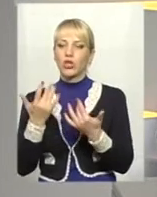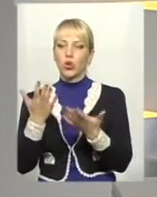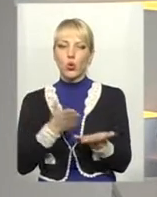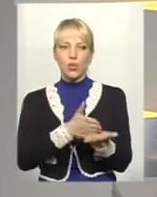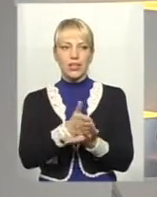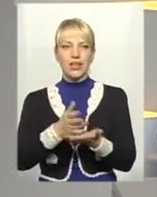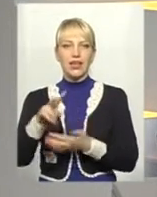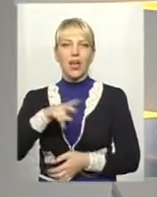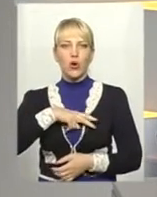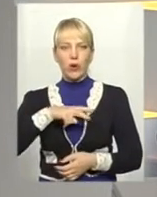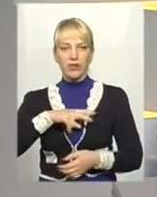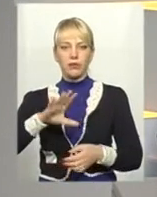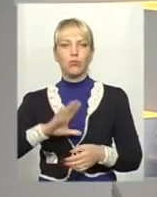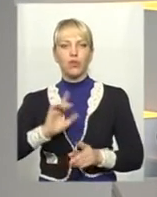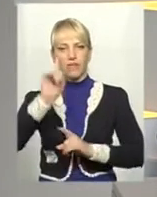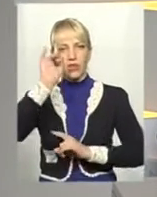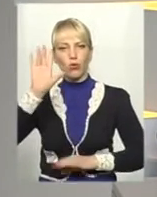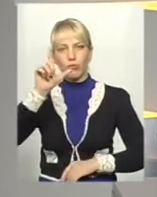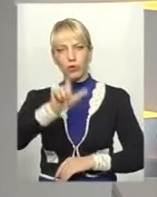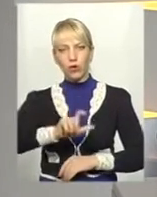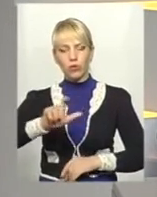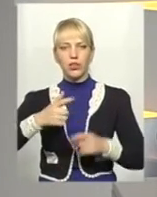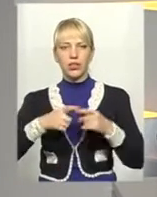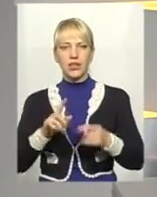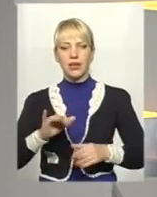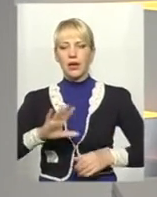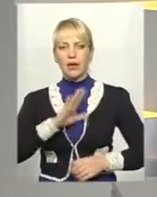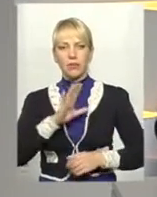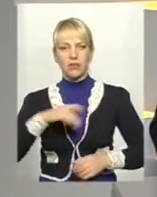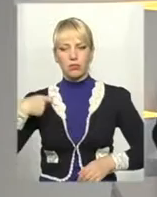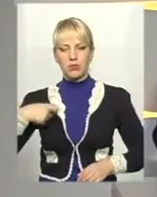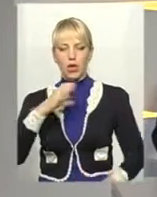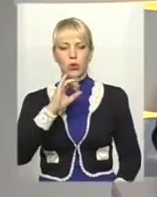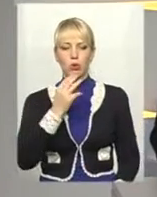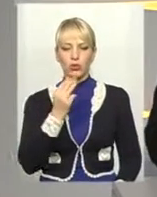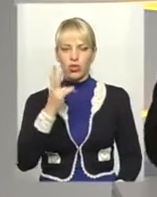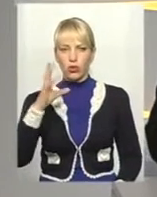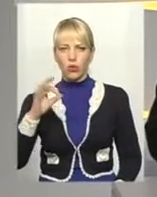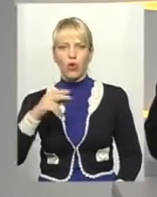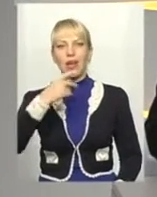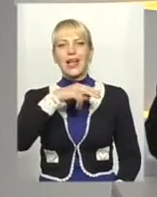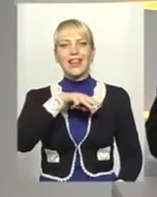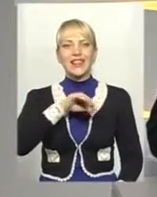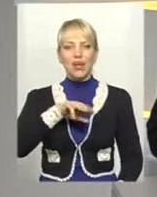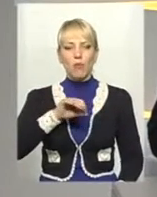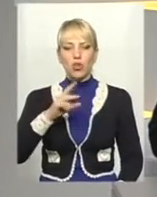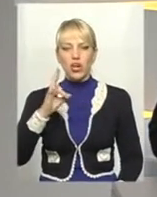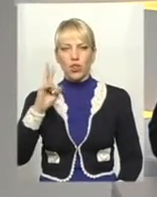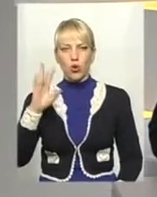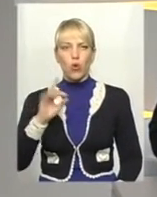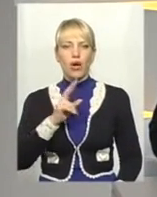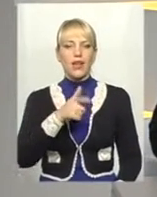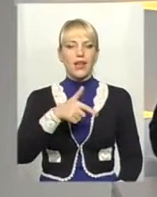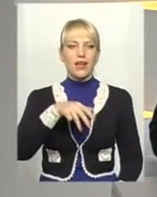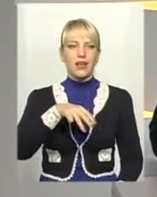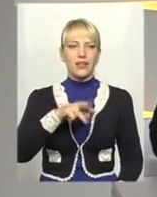лауреатами премії були відомі люди. Це і колишній президент Віктор Ющенко, Юлія Тимошенко, Олег Тягнебок. Серед письменників це брати